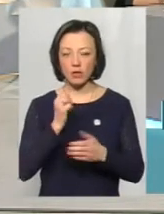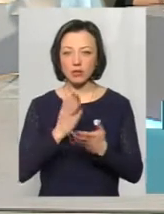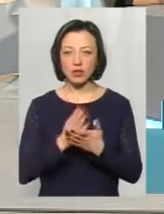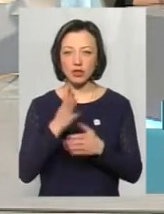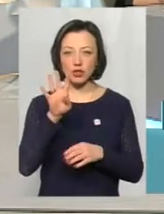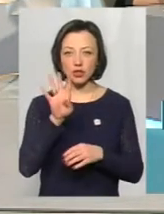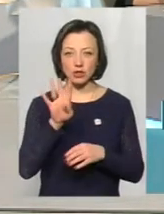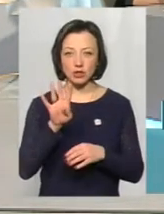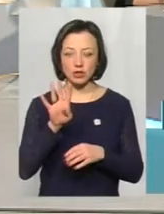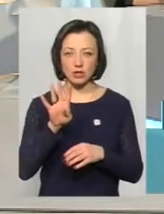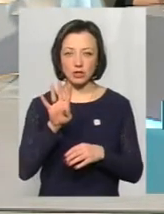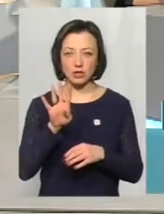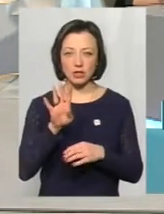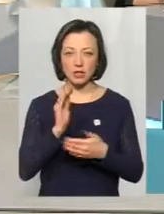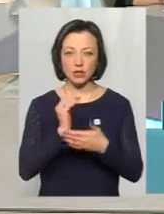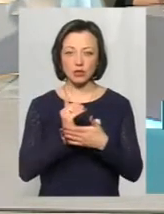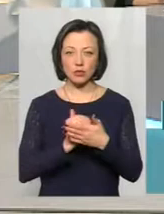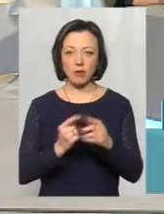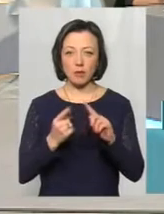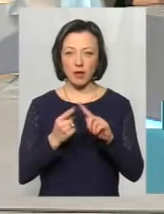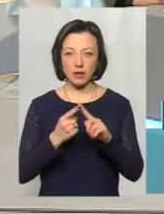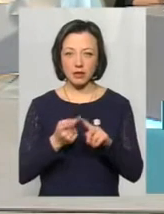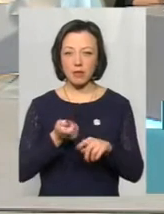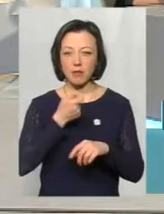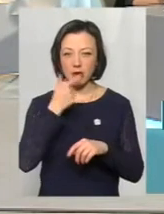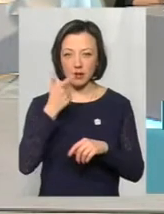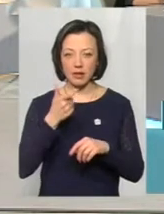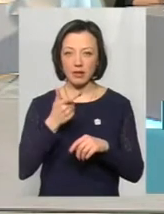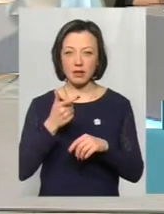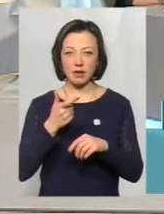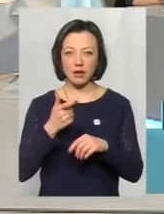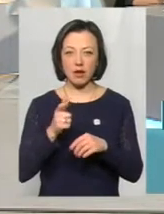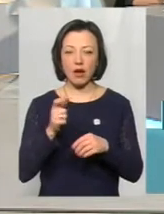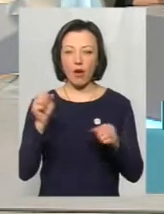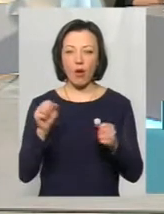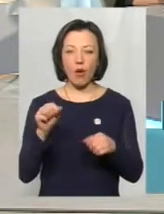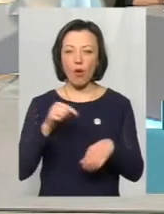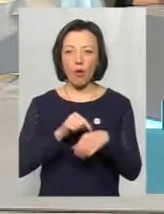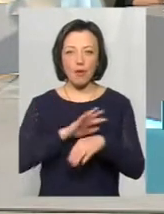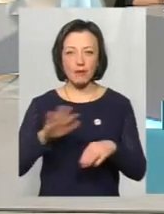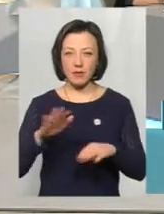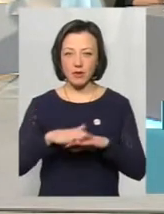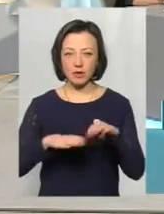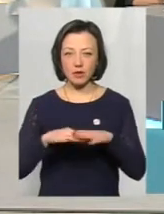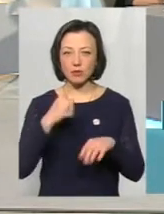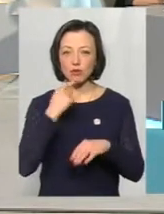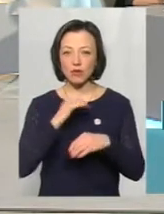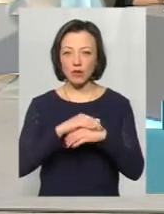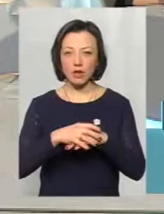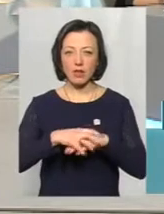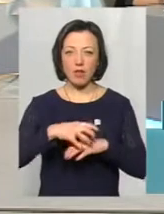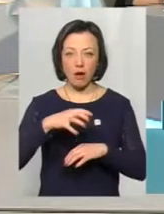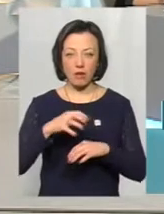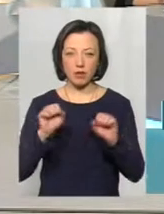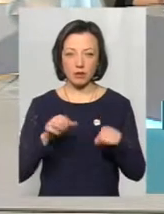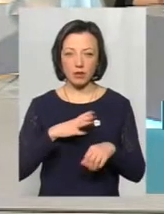ступені. Перша – побліднення, парастезії, оніміння кінцівок, почервоніння, набряк.